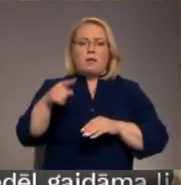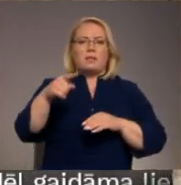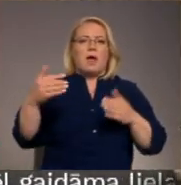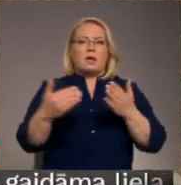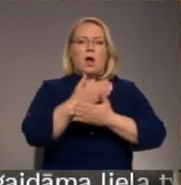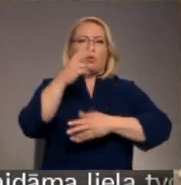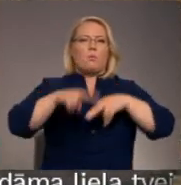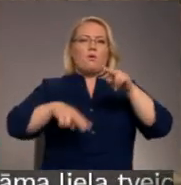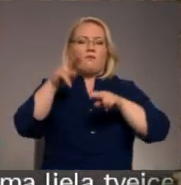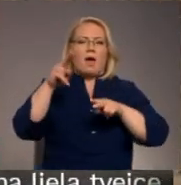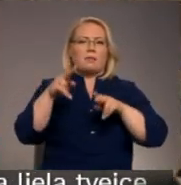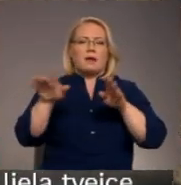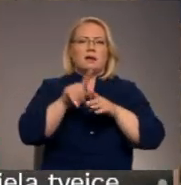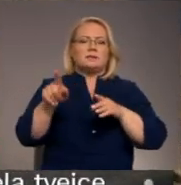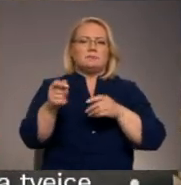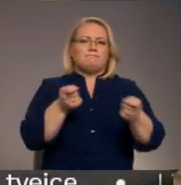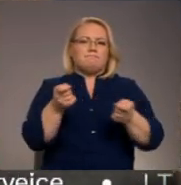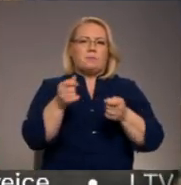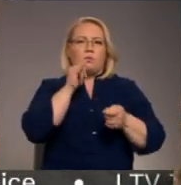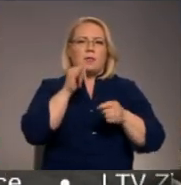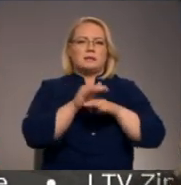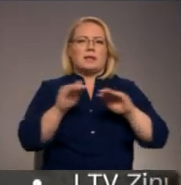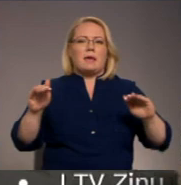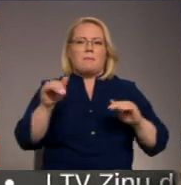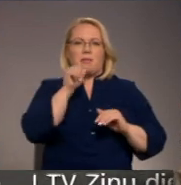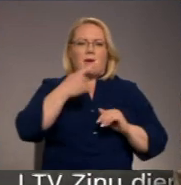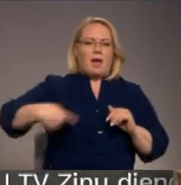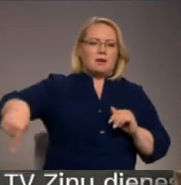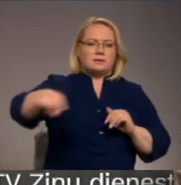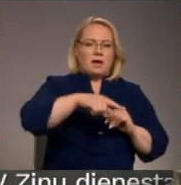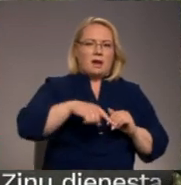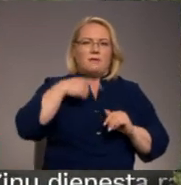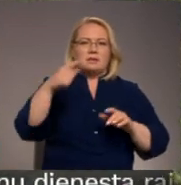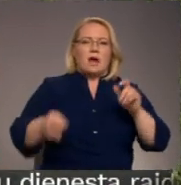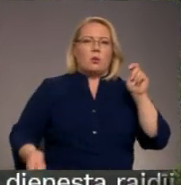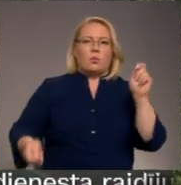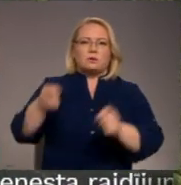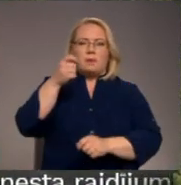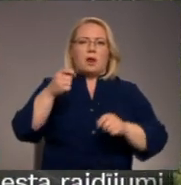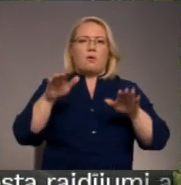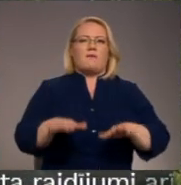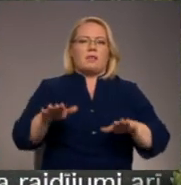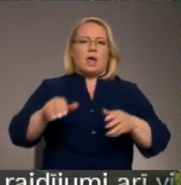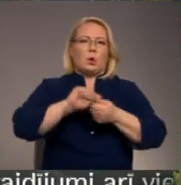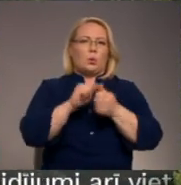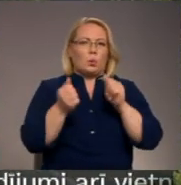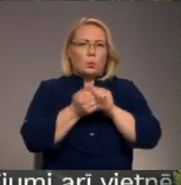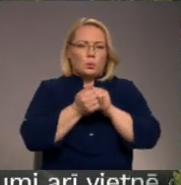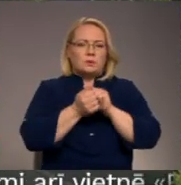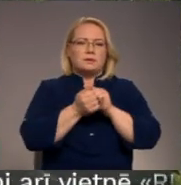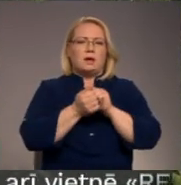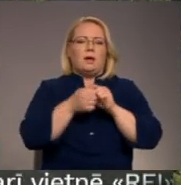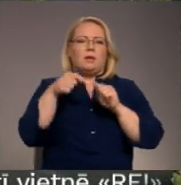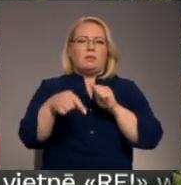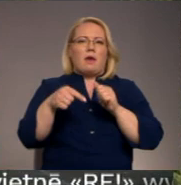pārgāzni, kas turpmāk regulēs ūdens līmeni ezerā. Uzbēra no tās pašas izraktās vietējās grunds, tādu kā dāmi